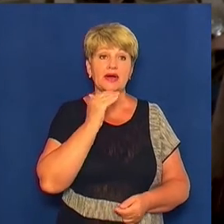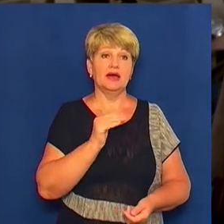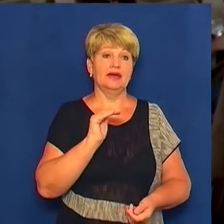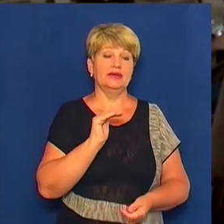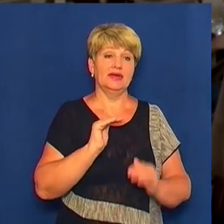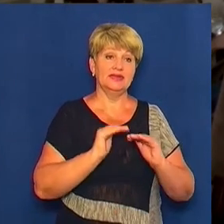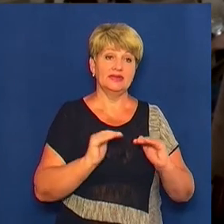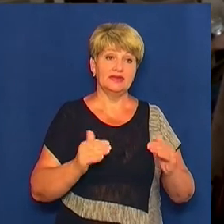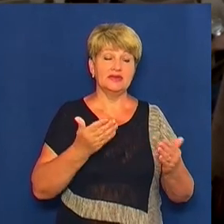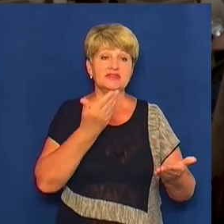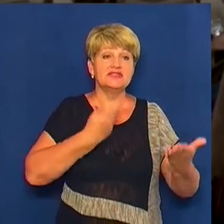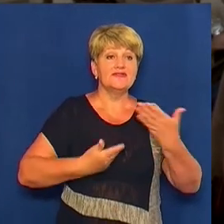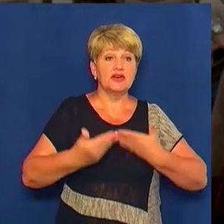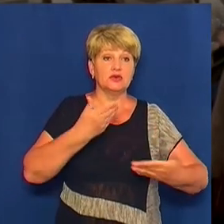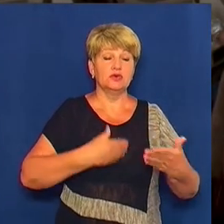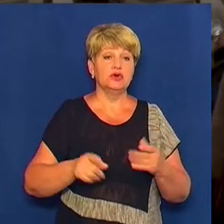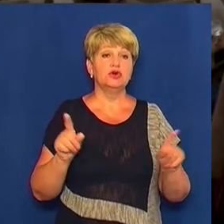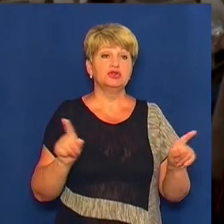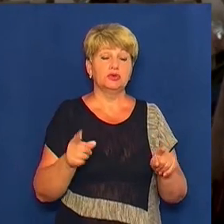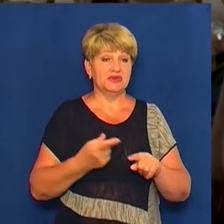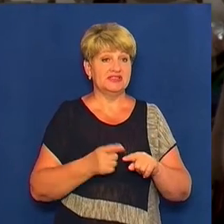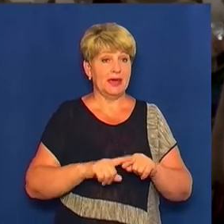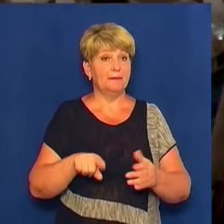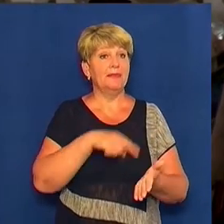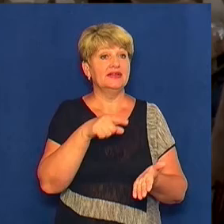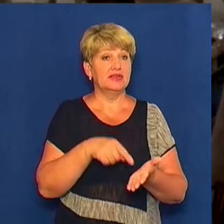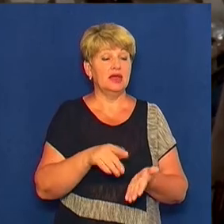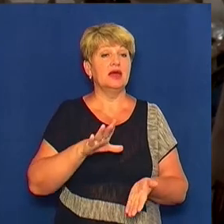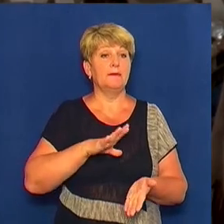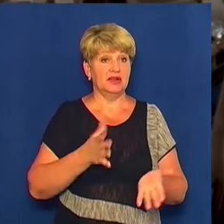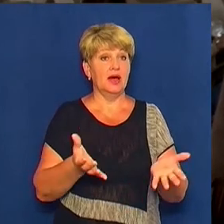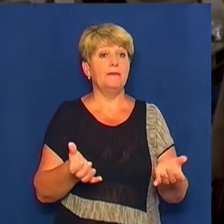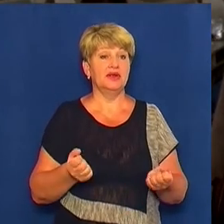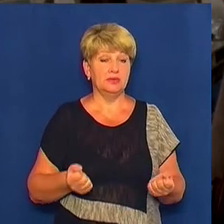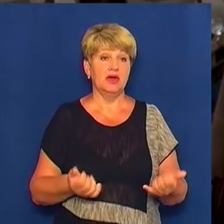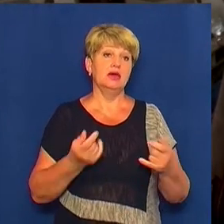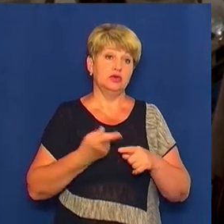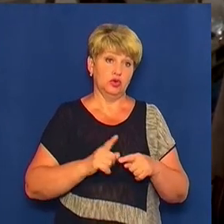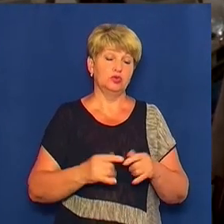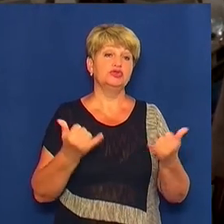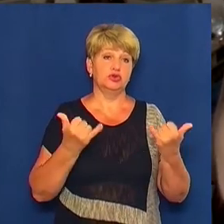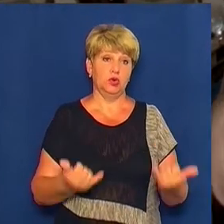шкіл звернулося з тим, щоб це питання було прийнято, тому сьогодні я